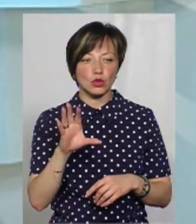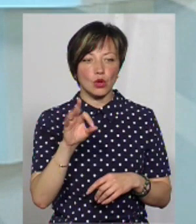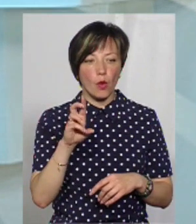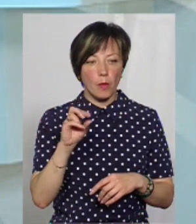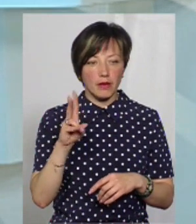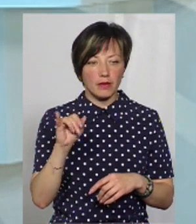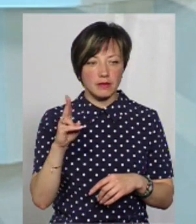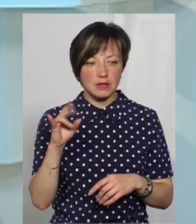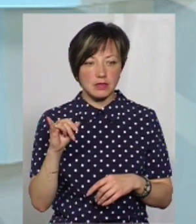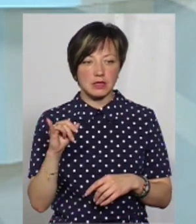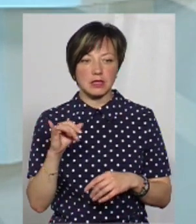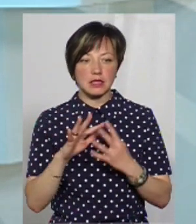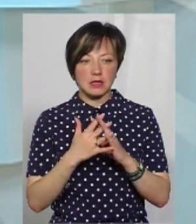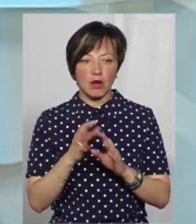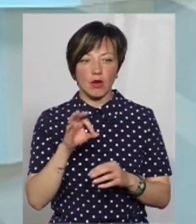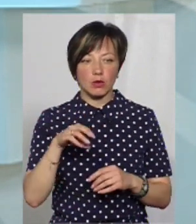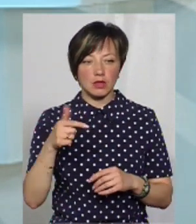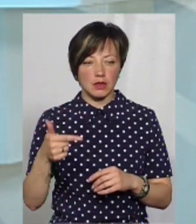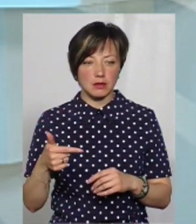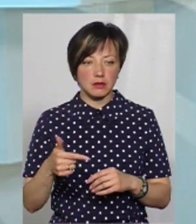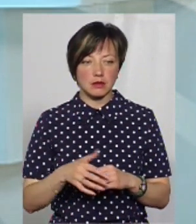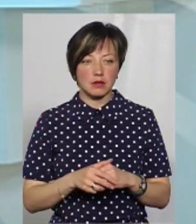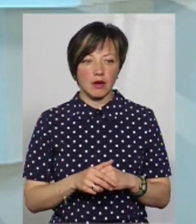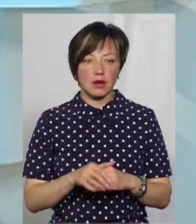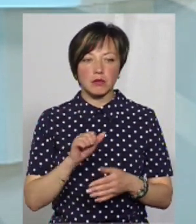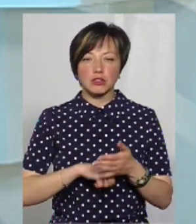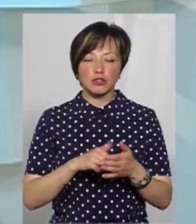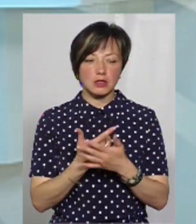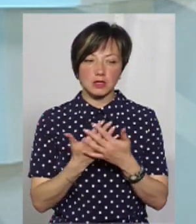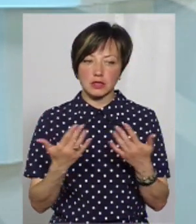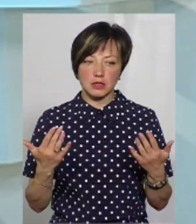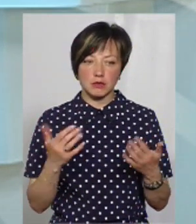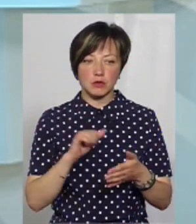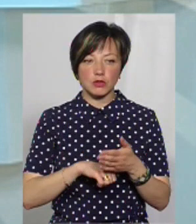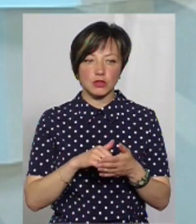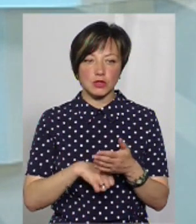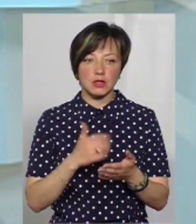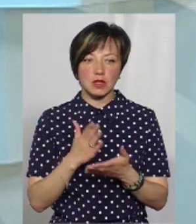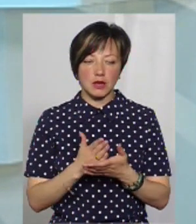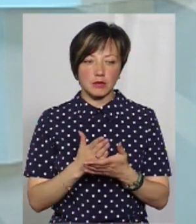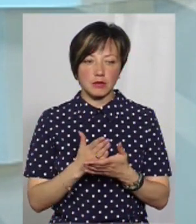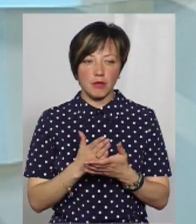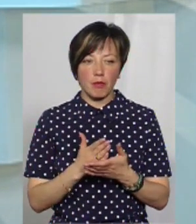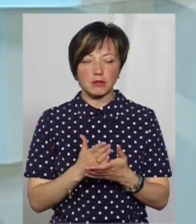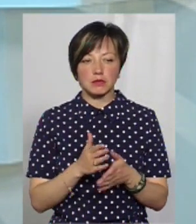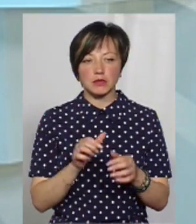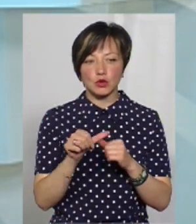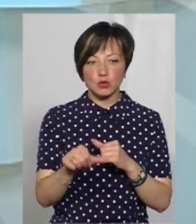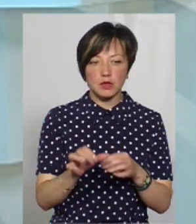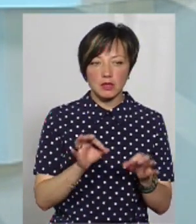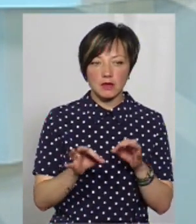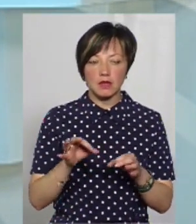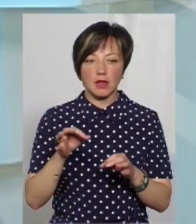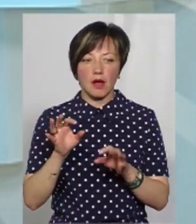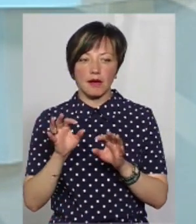Солобковецька, Крупенецька сільська ОТГ. Але причини різні. Причини є суб'єктивного і